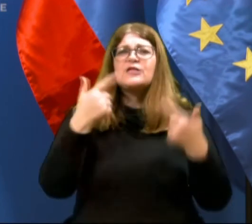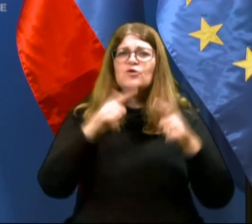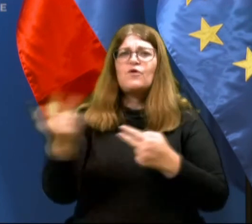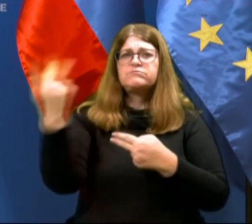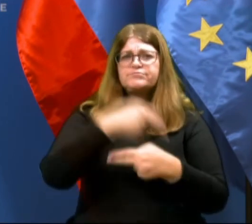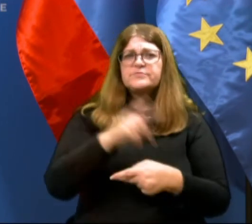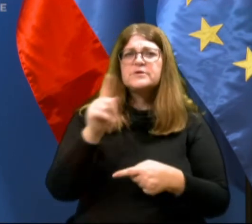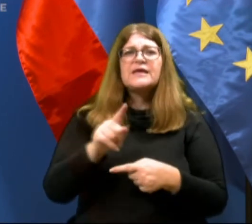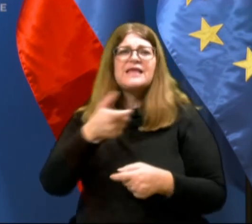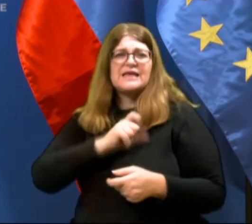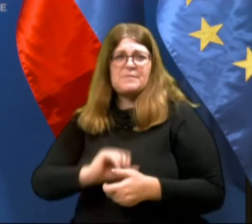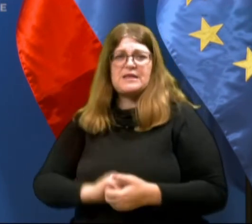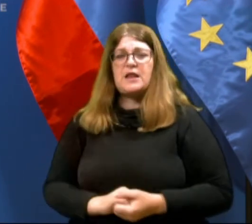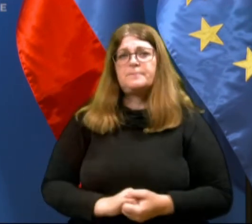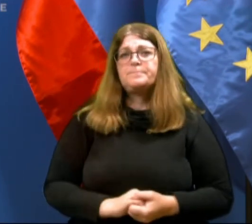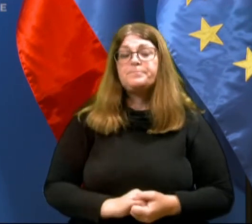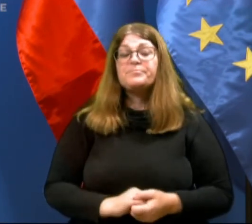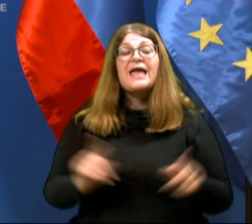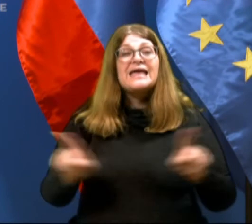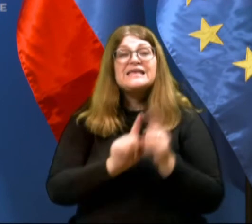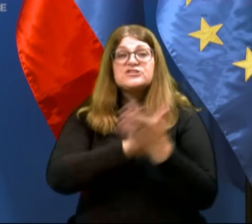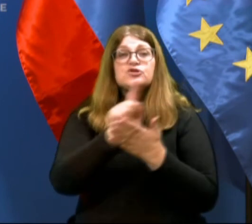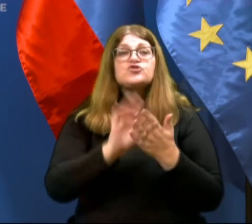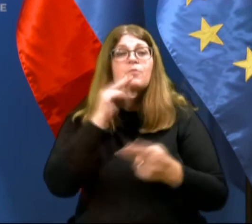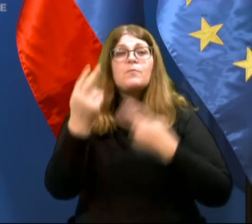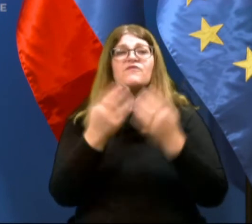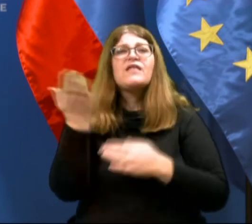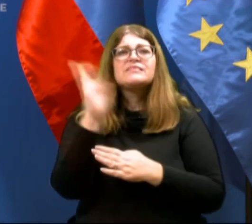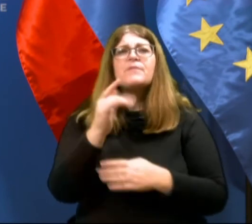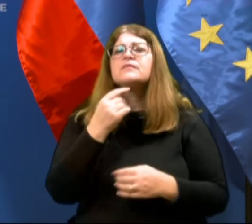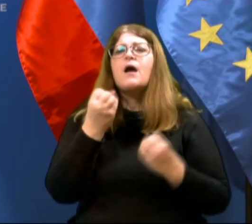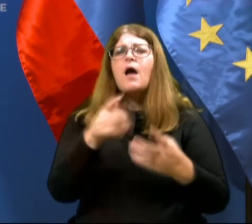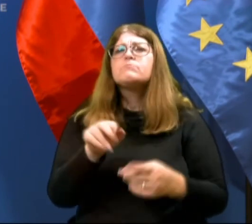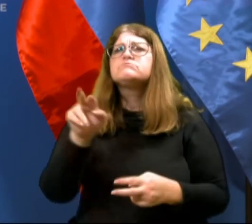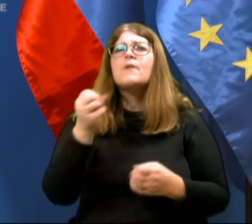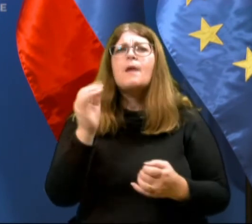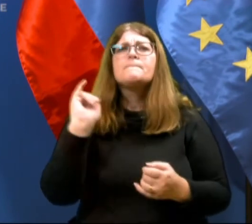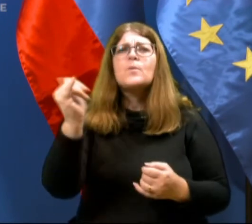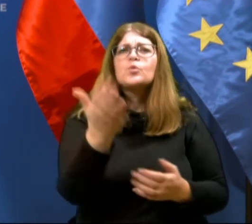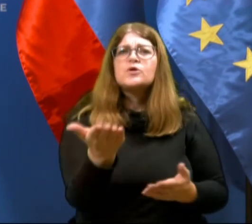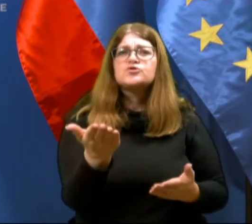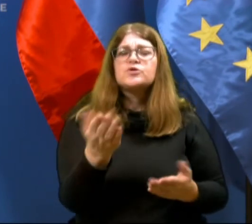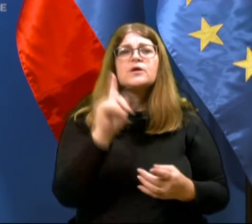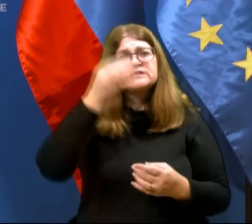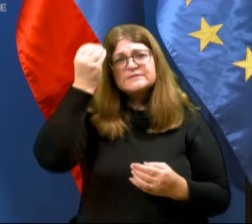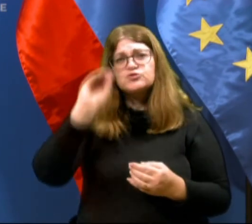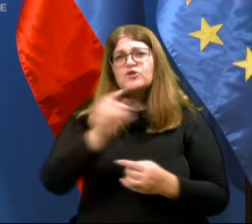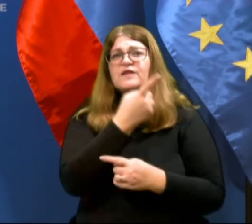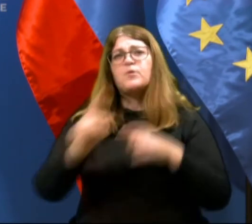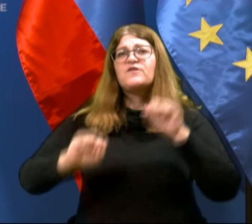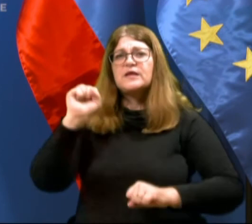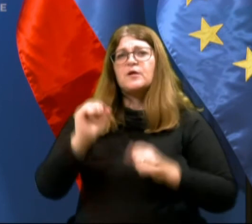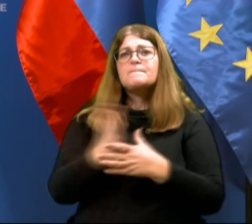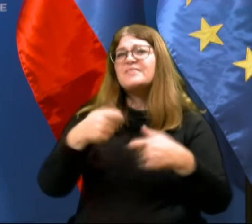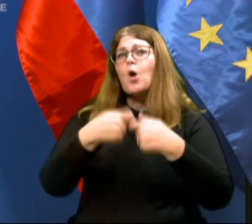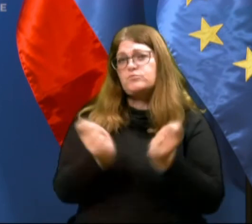kriminalitete. Hkrati se bo seveda preverjalo tudi namen potovanja odeležencev prometu oziroma spoštovanje prepoved gibanja